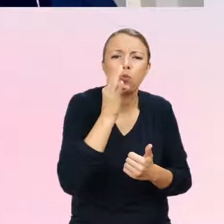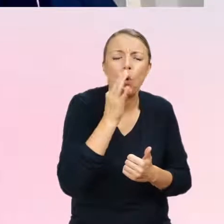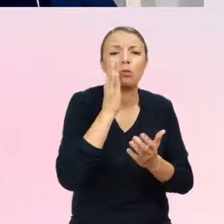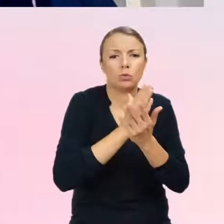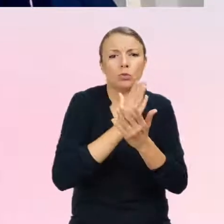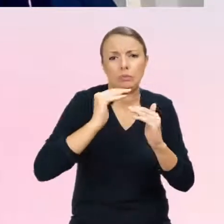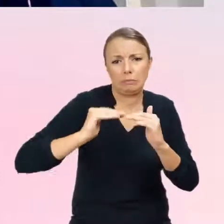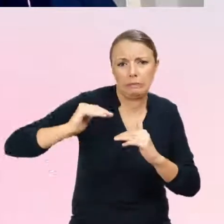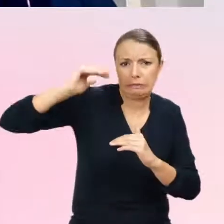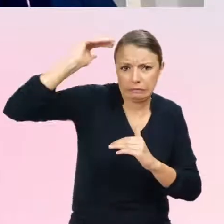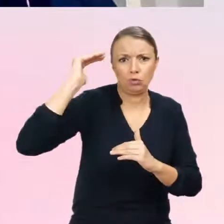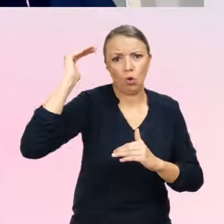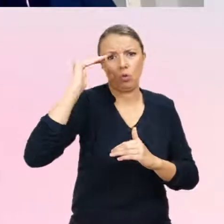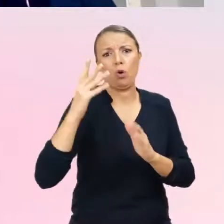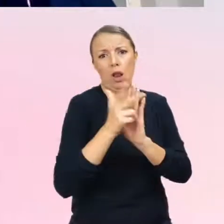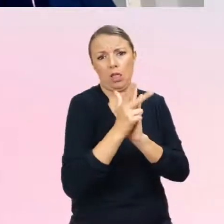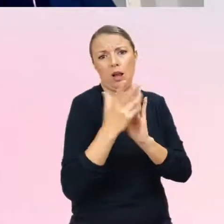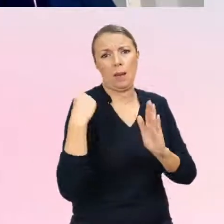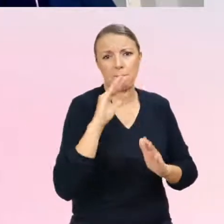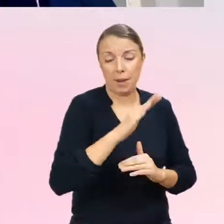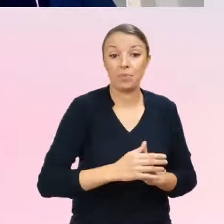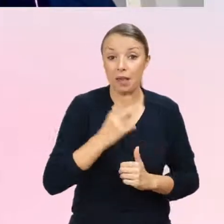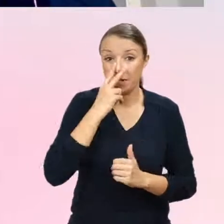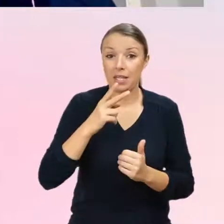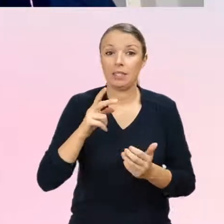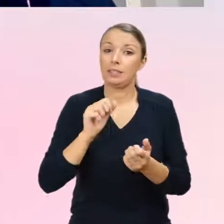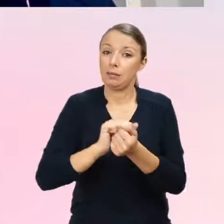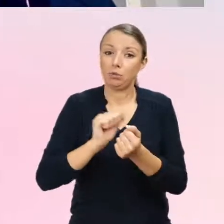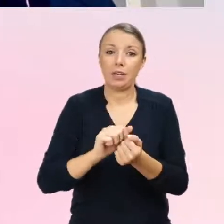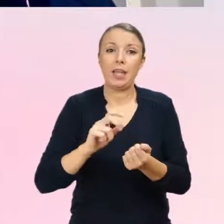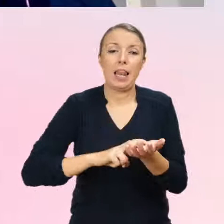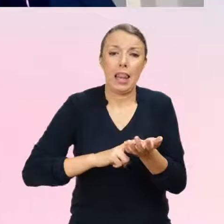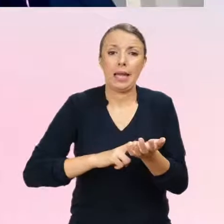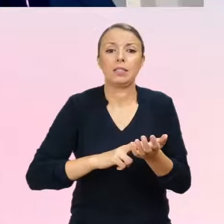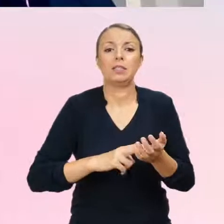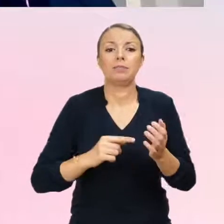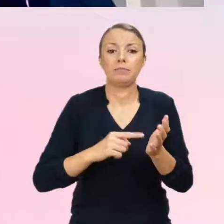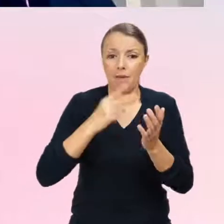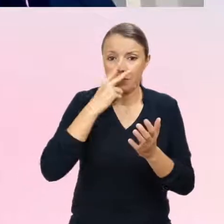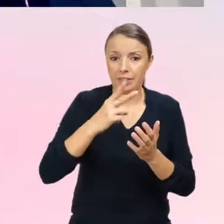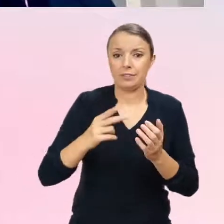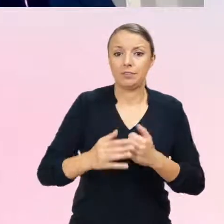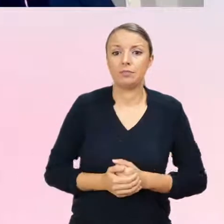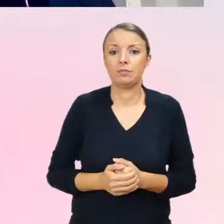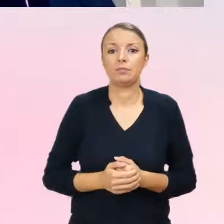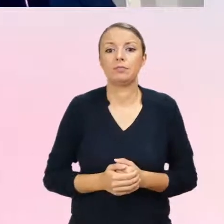występowały zaburzenia lękowe, 43% osób zaburzenia nastroju,